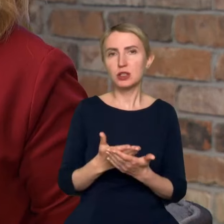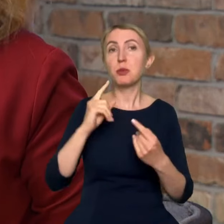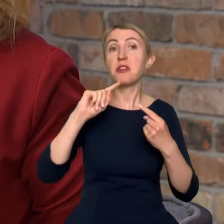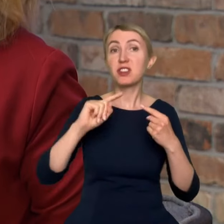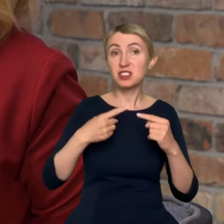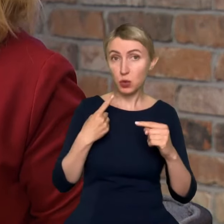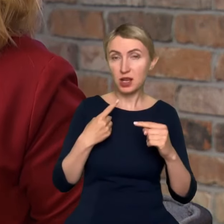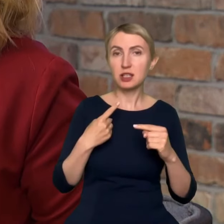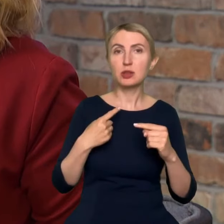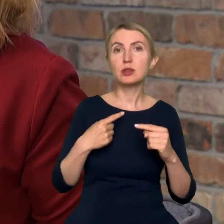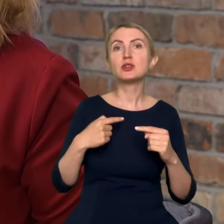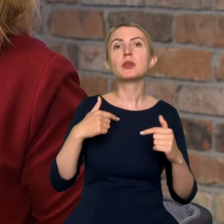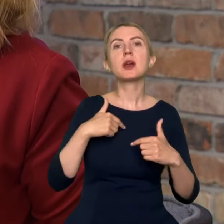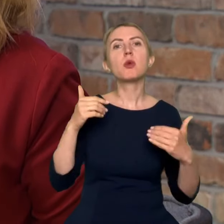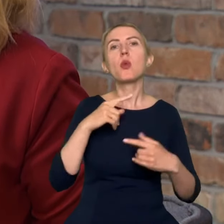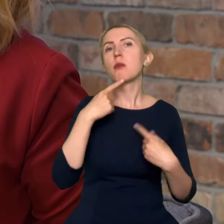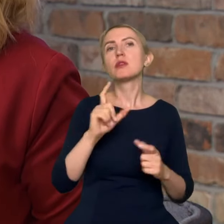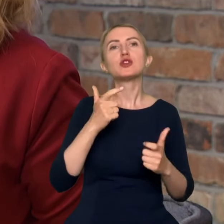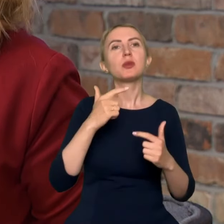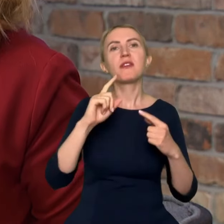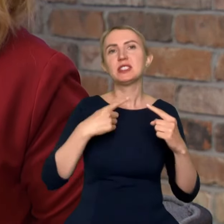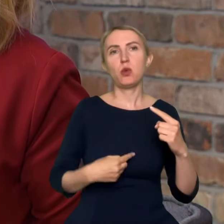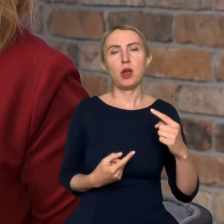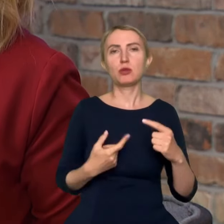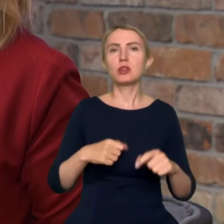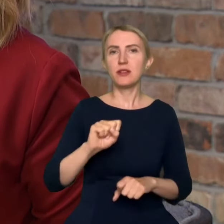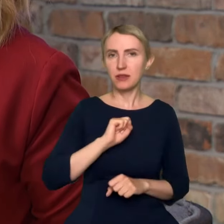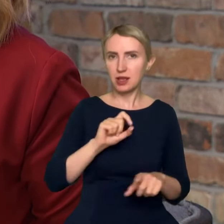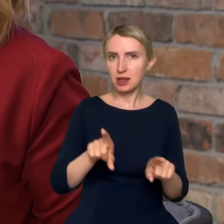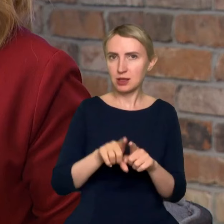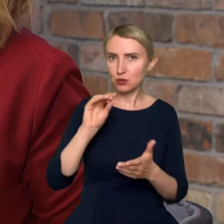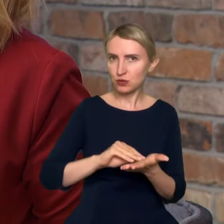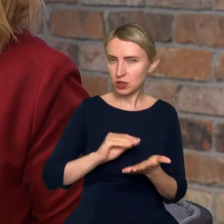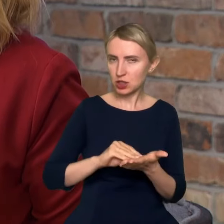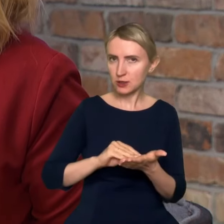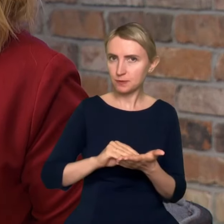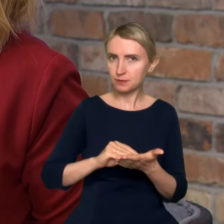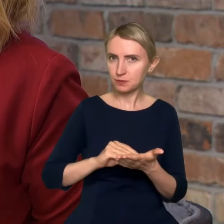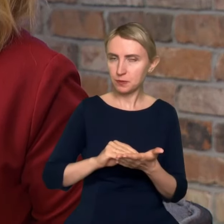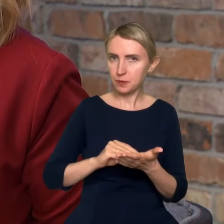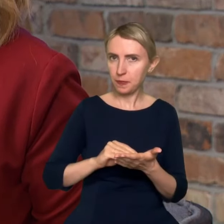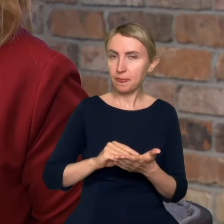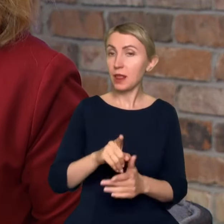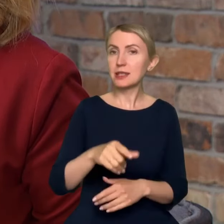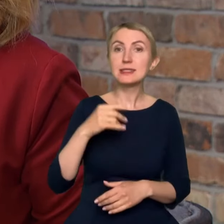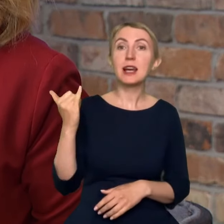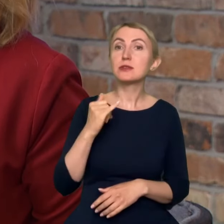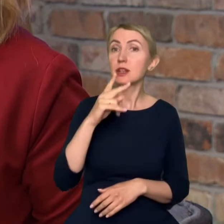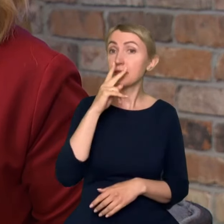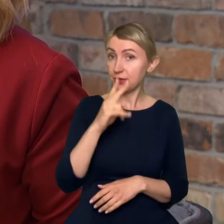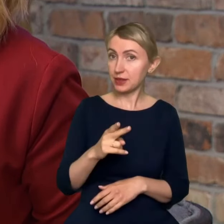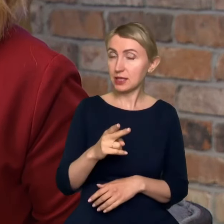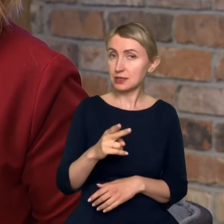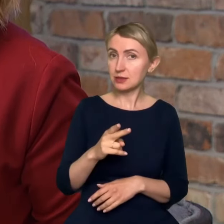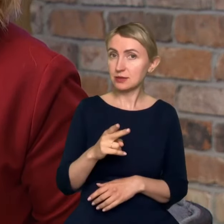żeby ja się odniosła do tego, co mi wysyłają. To jest bardzo fajne też doświadczenie, mianowicie tam zawsze widać, że